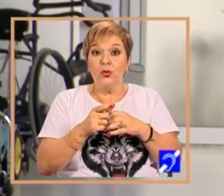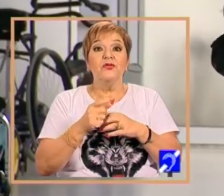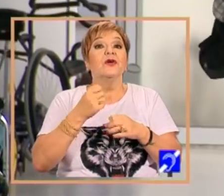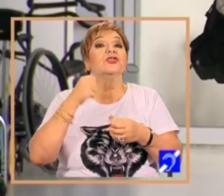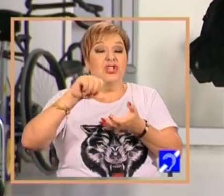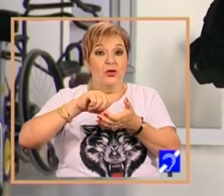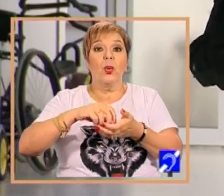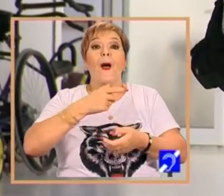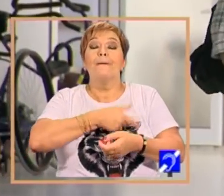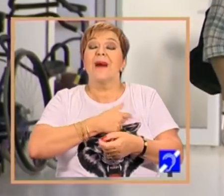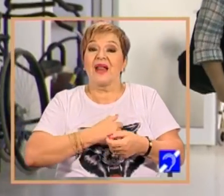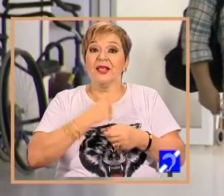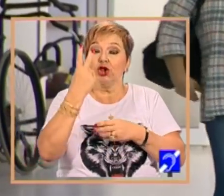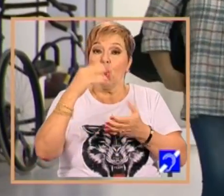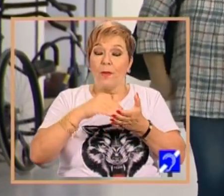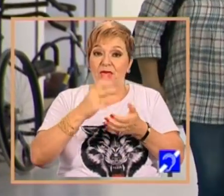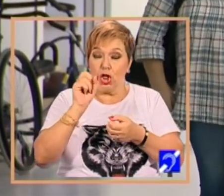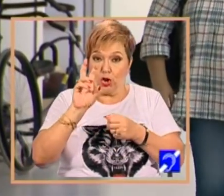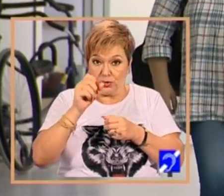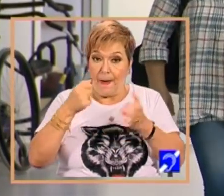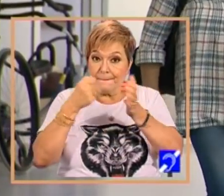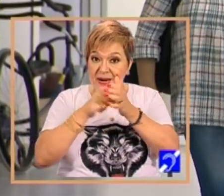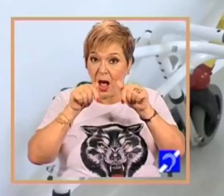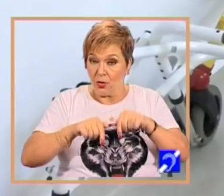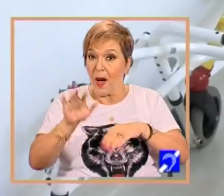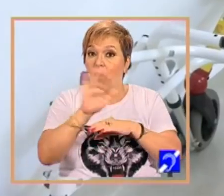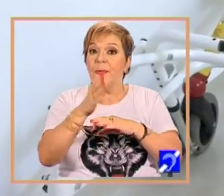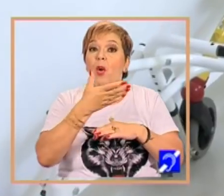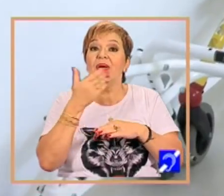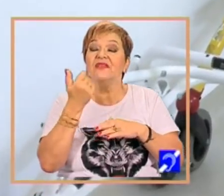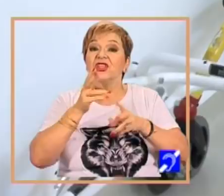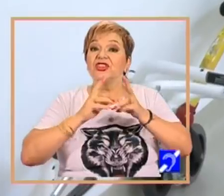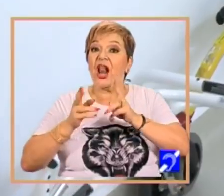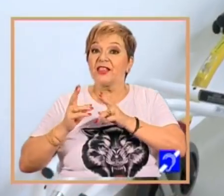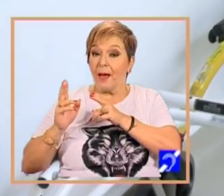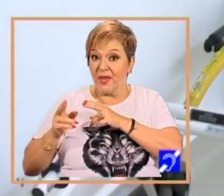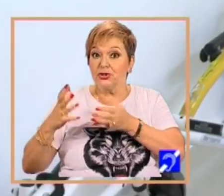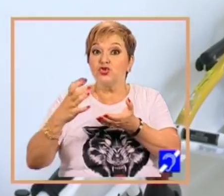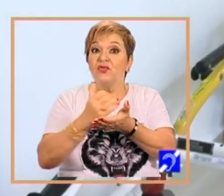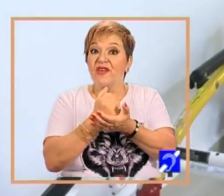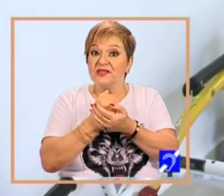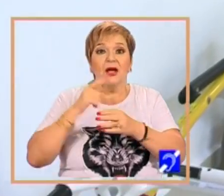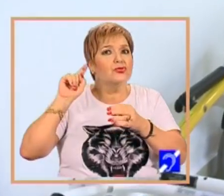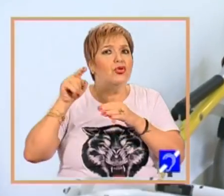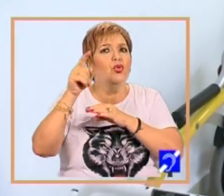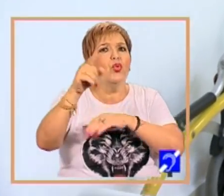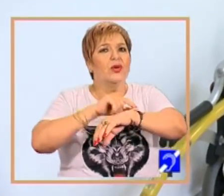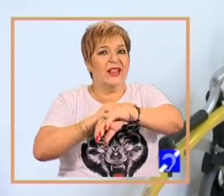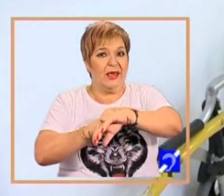în martie 2012, iar de atunci mulți copii beneficiază de tratament subvenționat de lungă durată.